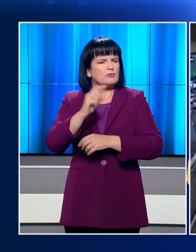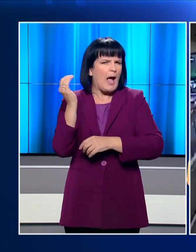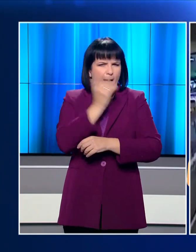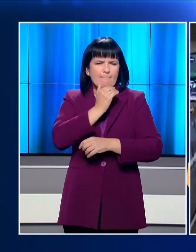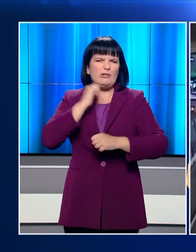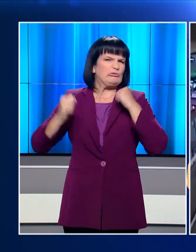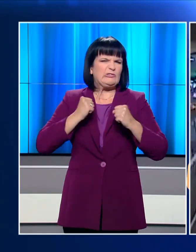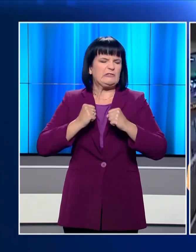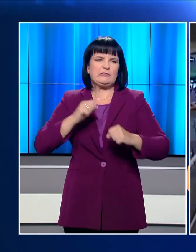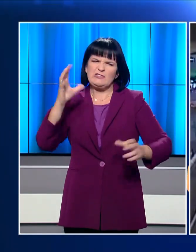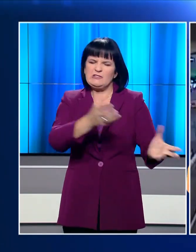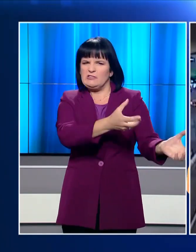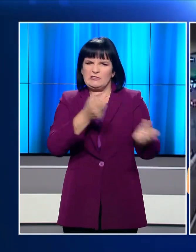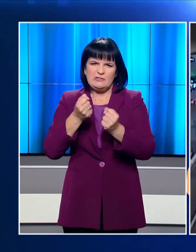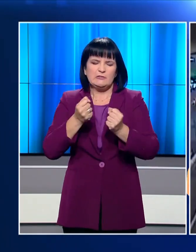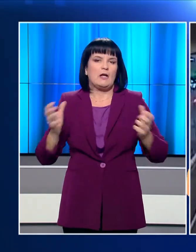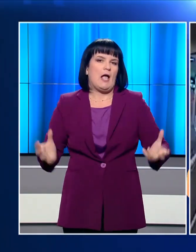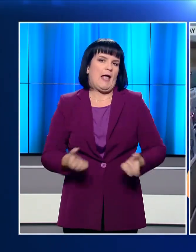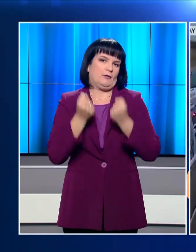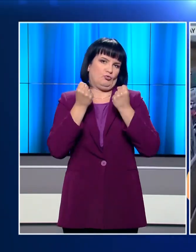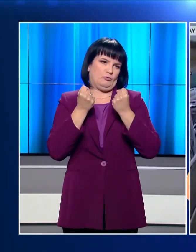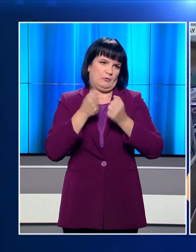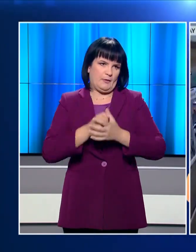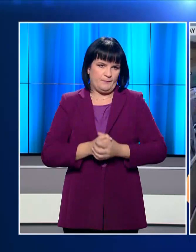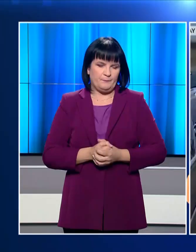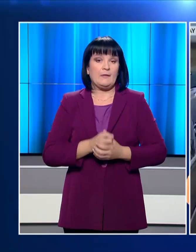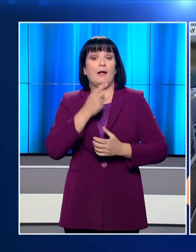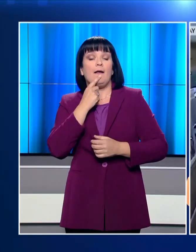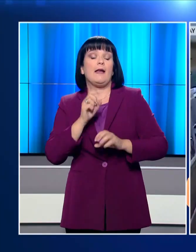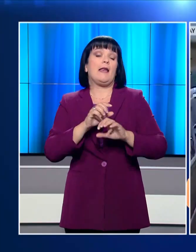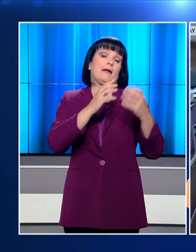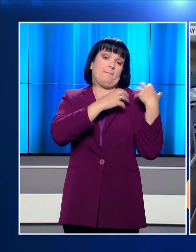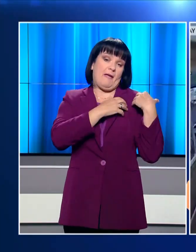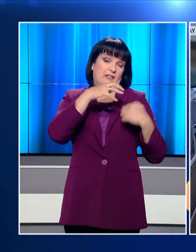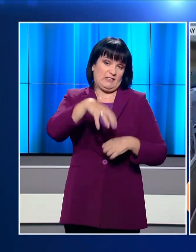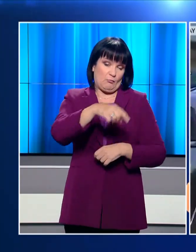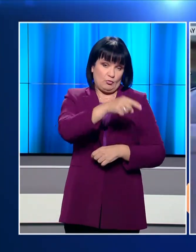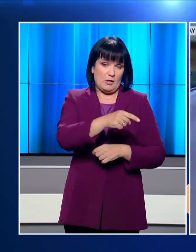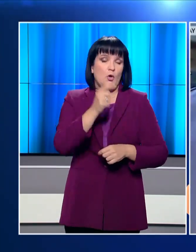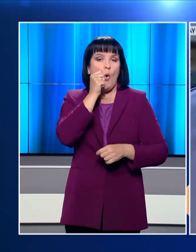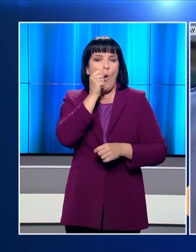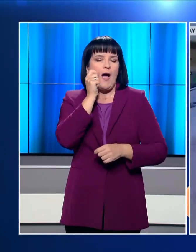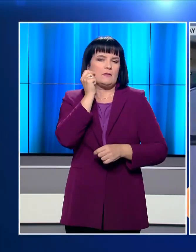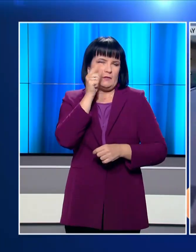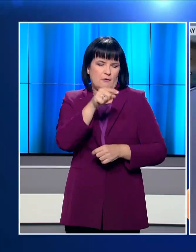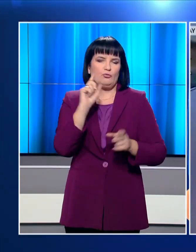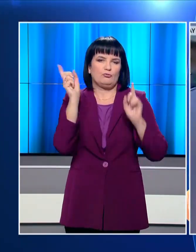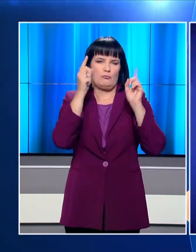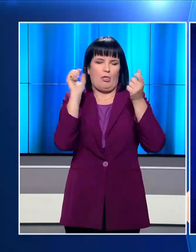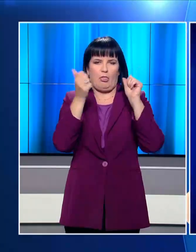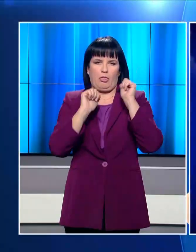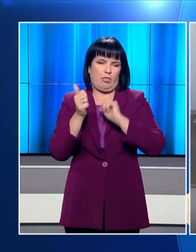αστραπιαία αντανακλαστικά τον τραβάει προς την αποβάθρα και τον σώζει. Σύμφωνα με τους υπεύθυνους του σταθμού ο άντρας ήταν μεθυσμένος.